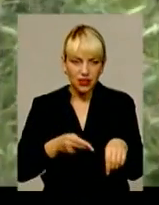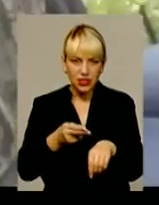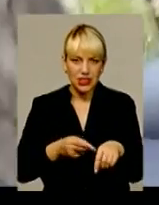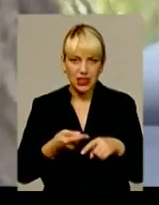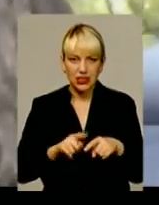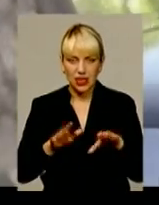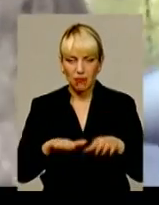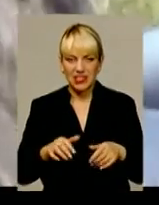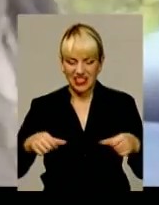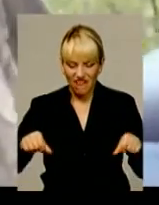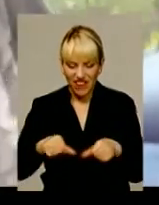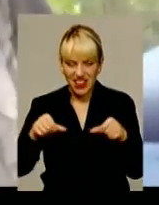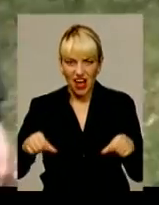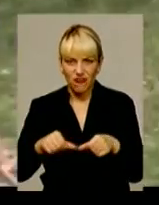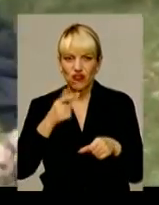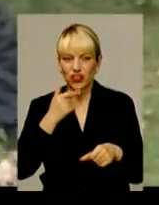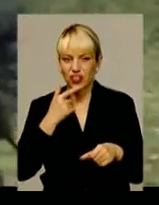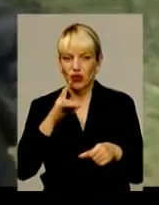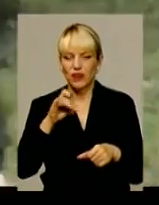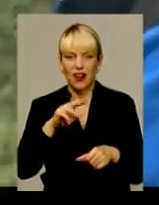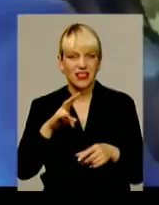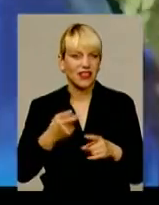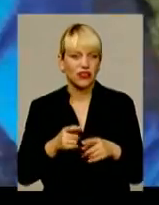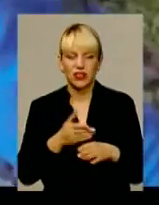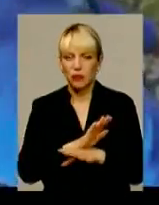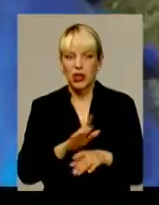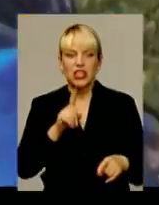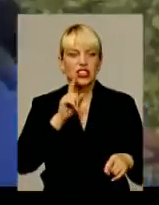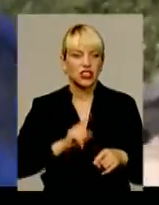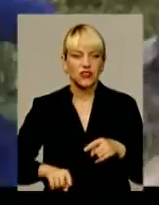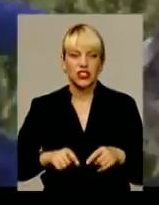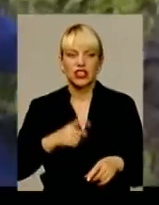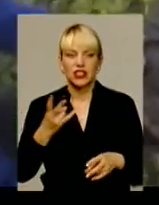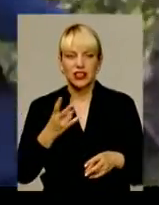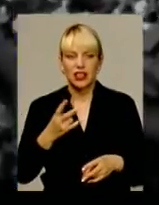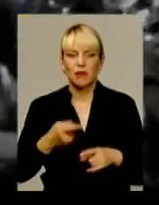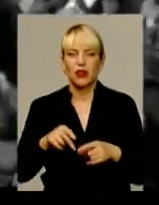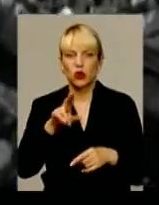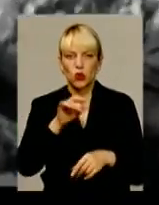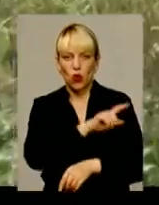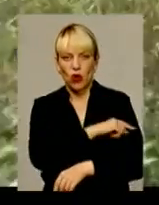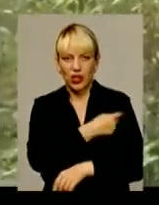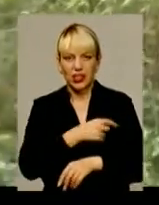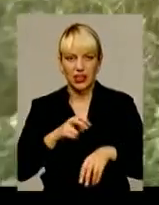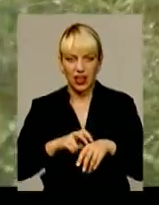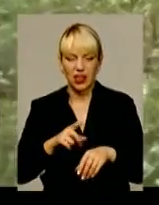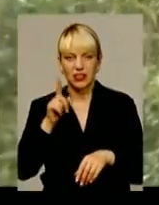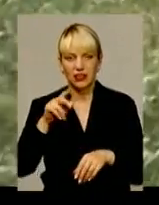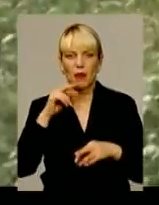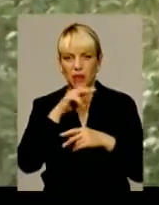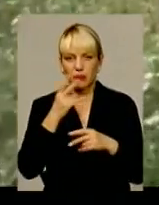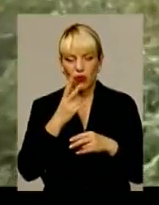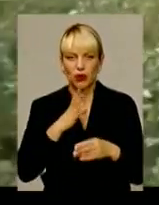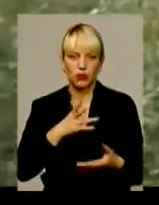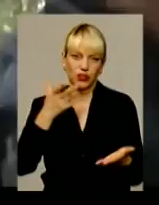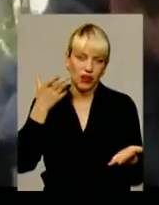Видавлювання крові з рани теж малоефективне. Постарайтесь якнайшвидше дістатися лікарні. Там медики мають ввести вам протиотрутну сироватку.